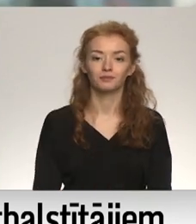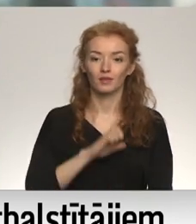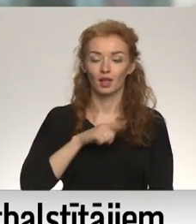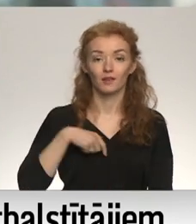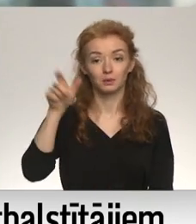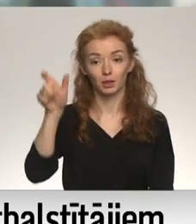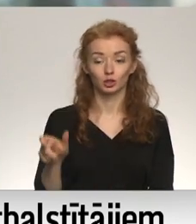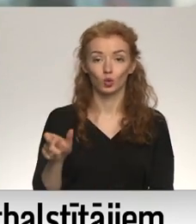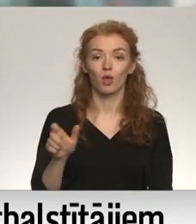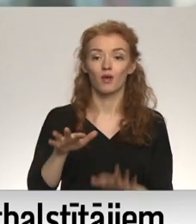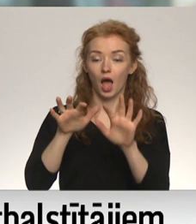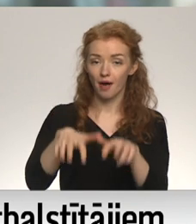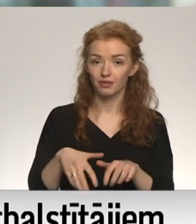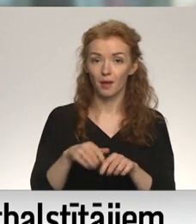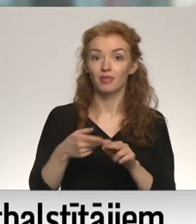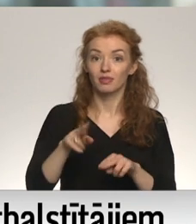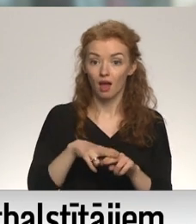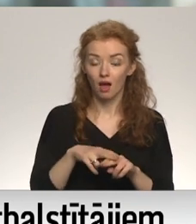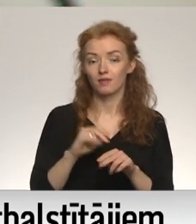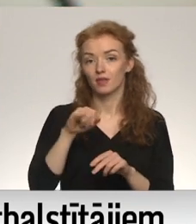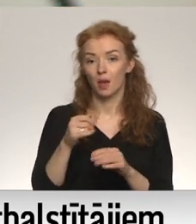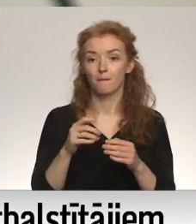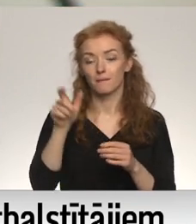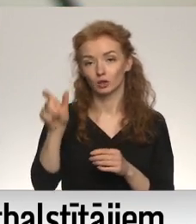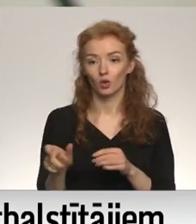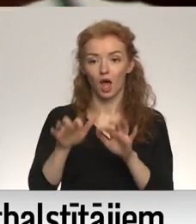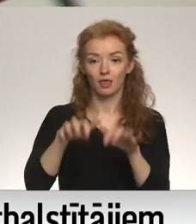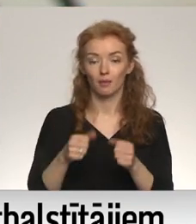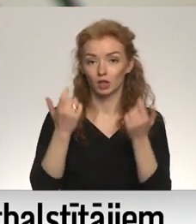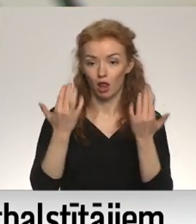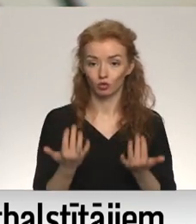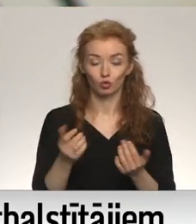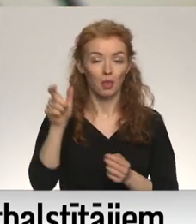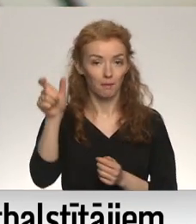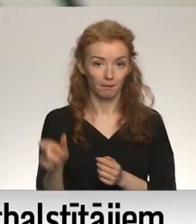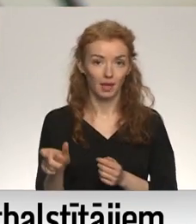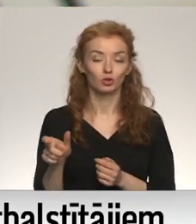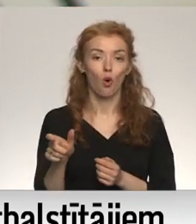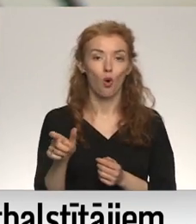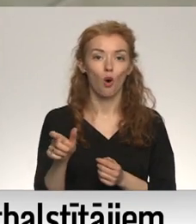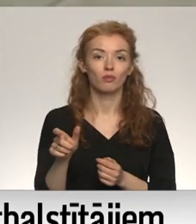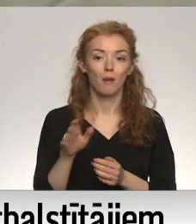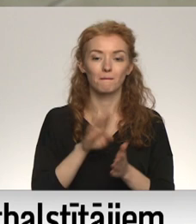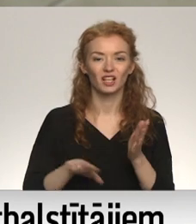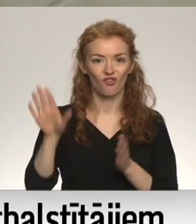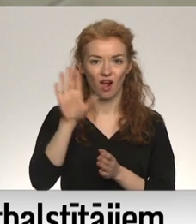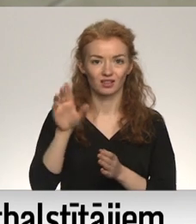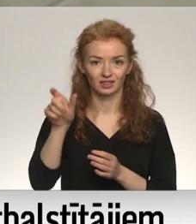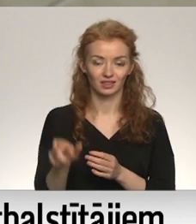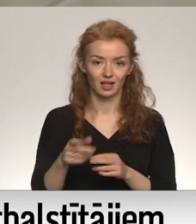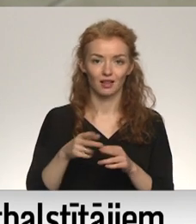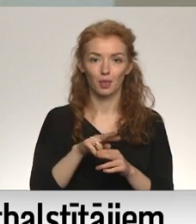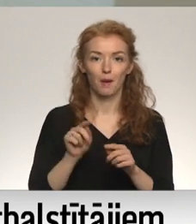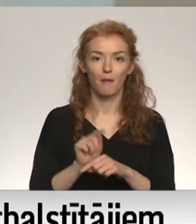pilsonība personai varētu atņemt tikai tajā gadījumā. Ja pilsonības atņemšanas rezultātā persona nekļūs par bezvēlsniegu, tādījāt nepārkāpjot